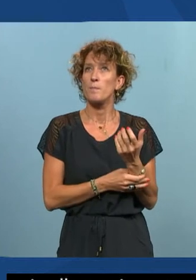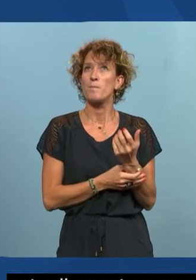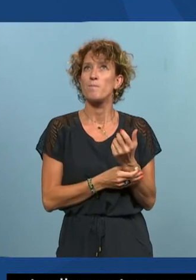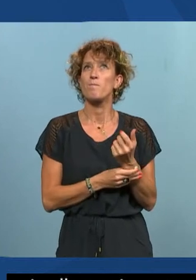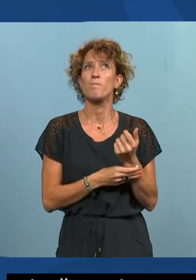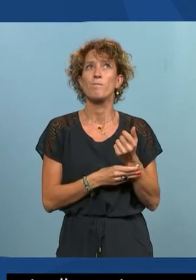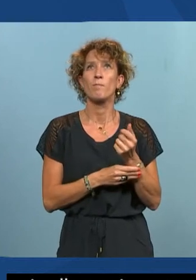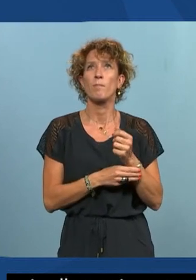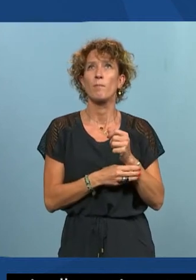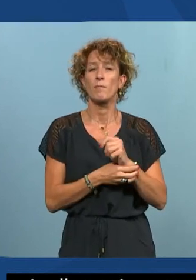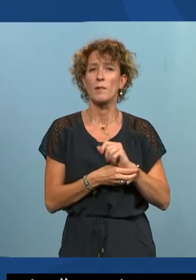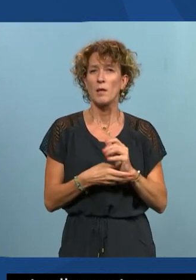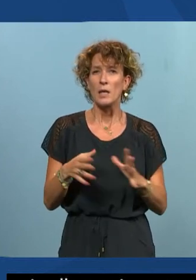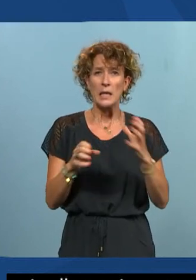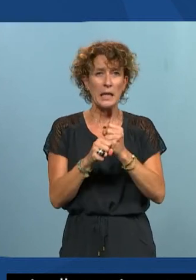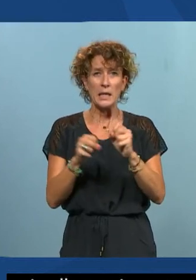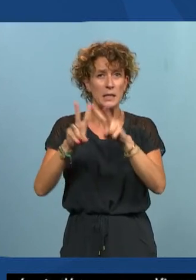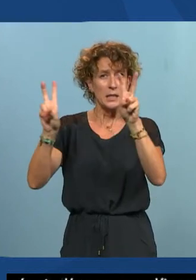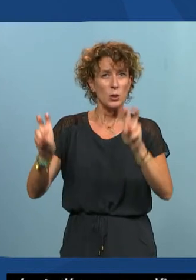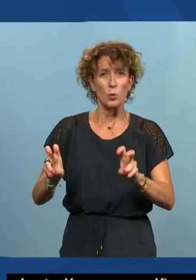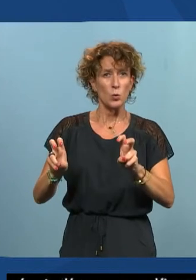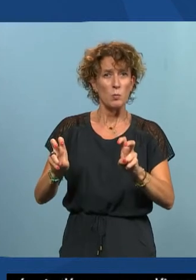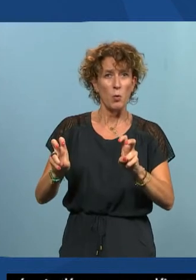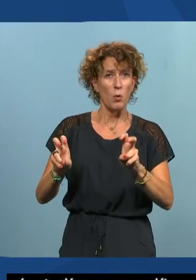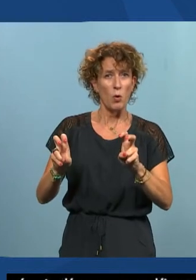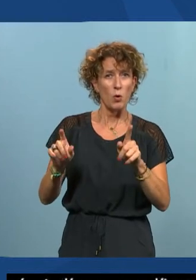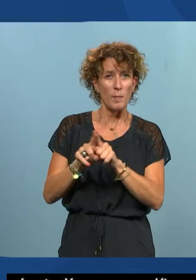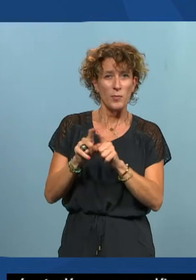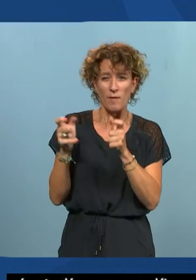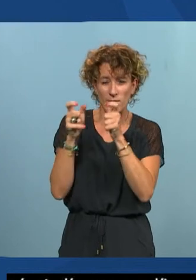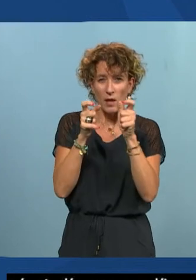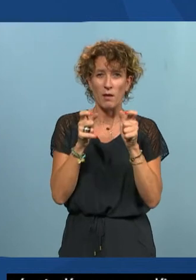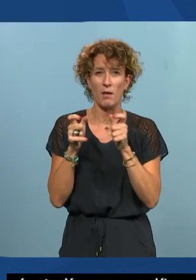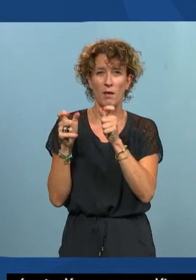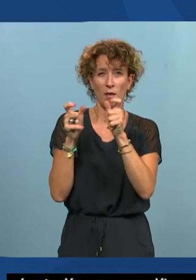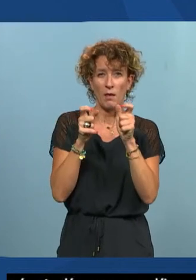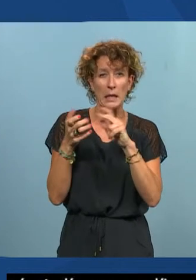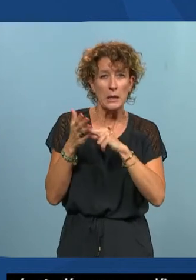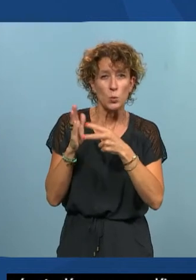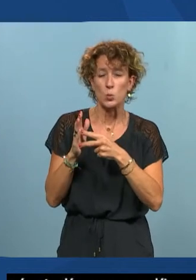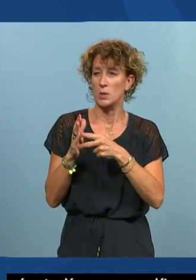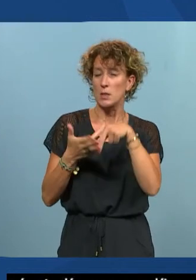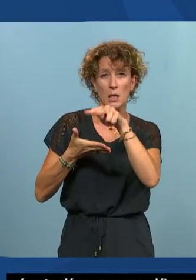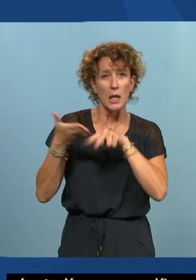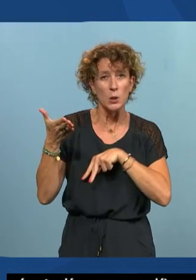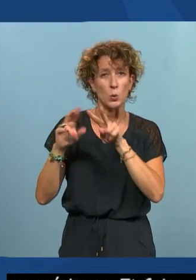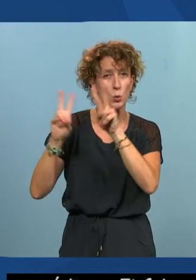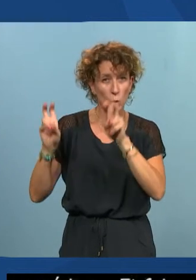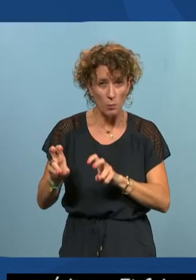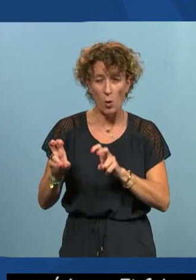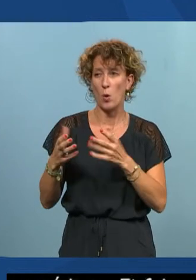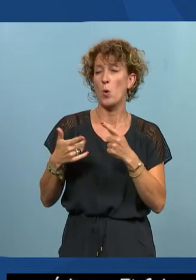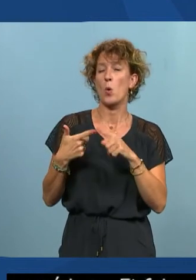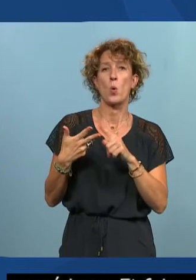beaucoup beaucoup de documents une grosse partie de veille technologique beaucoup de lectures de documents j'ai déjà dit éventuellement